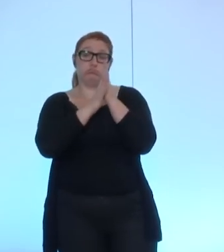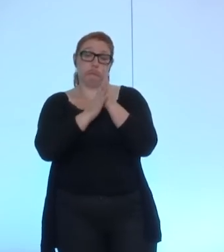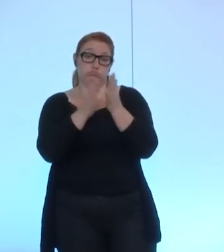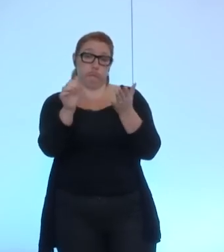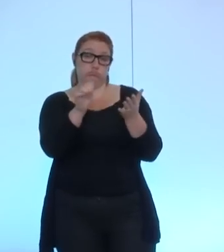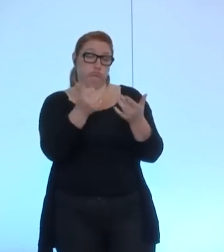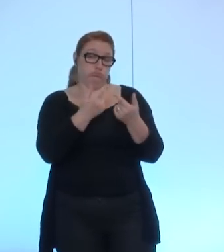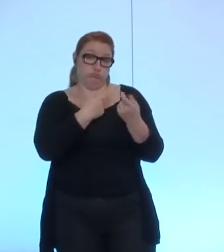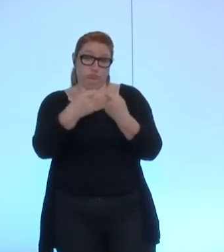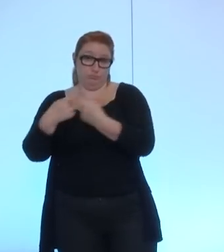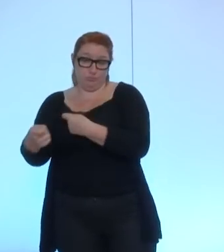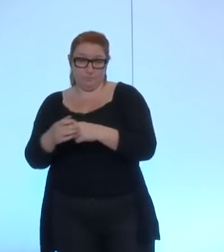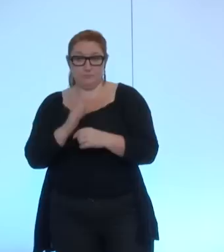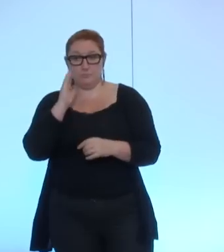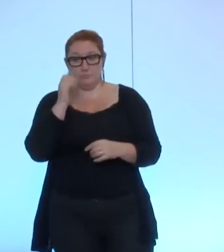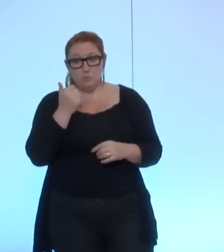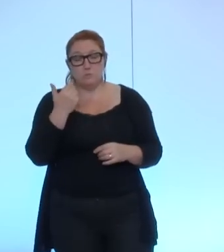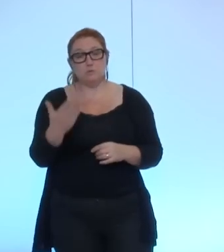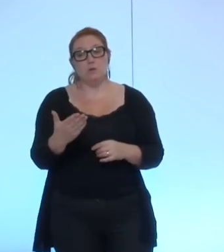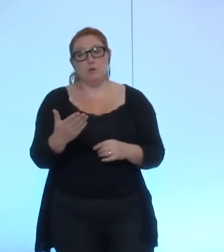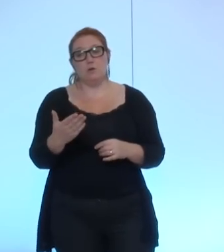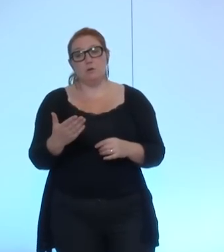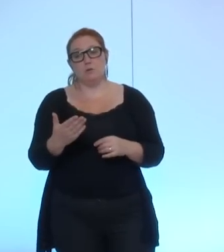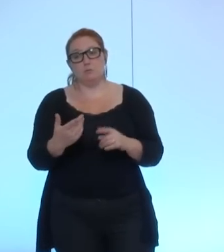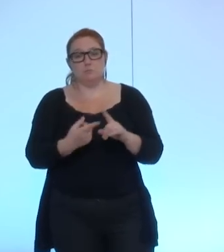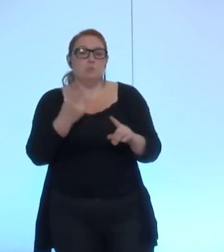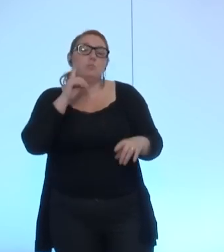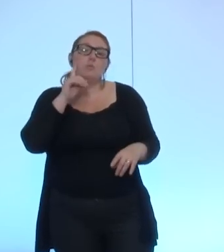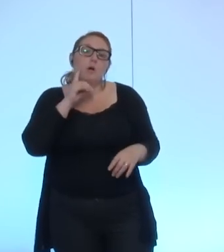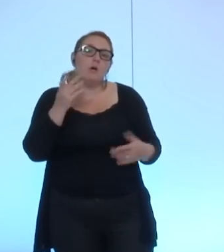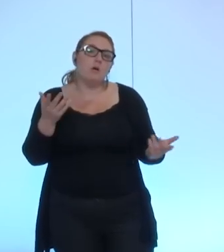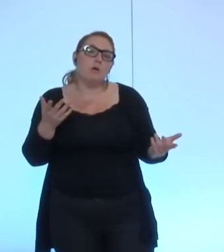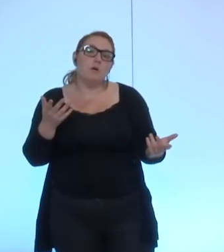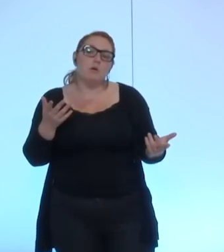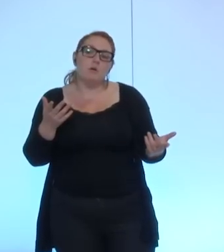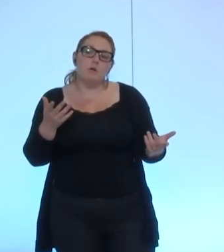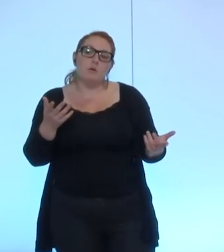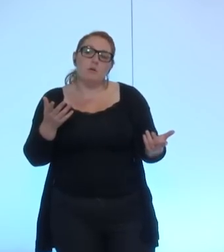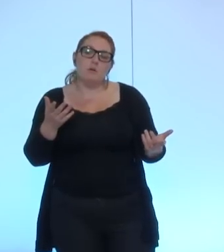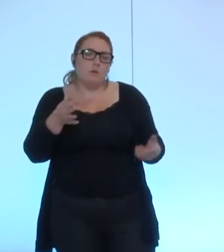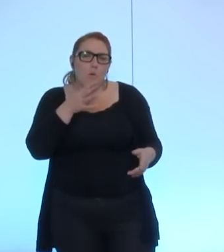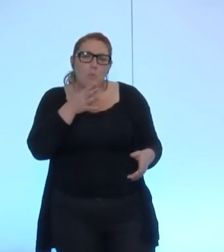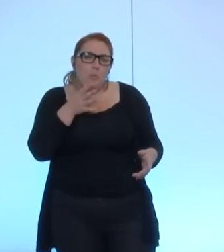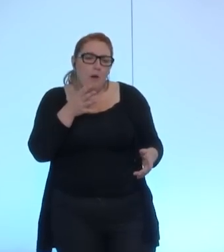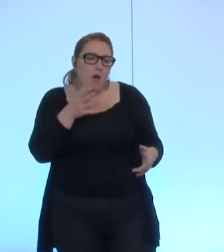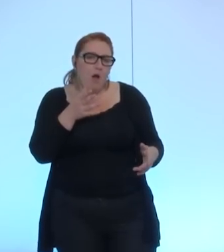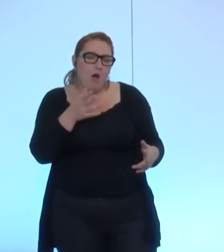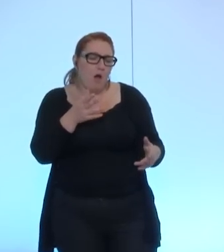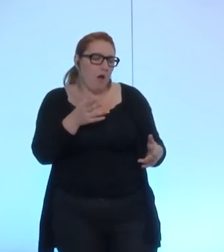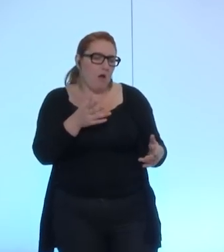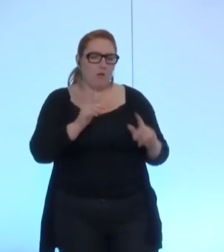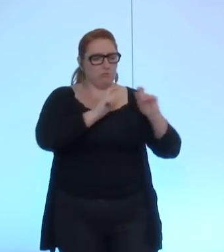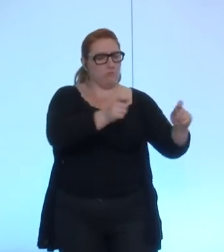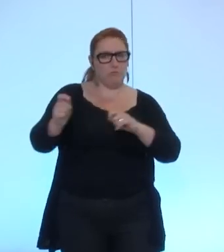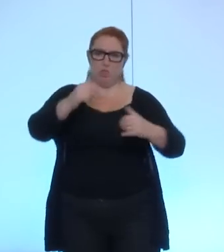légitime que parce qu'il ne saurait y avoir de distinction ou de tri dans les souffrances